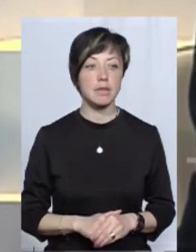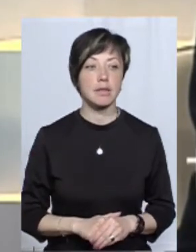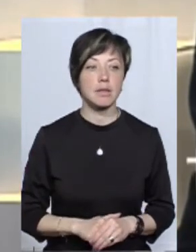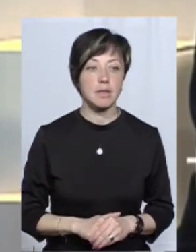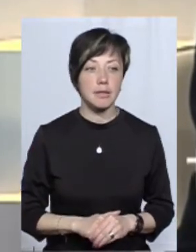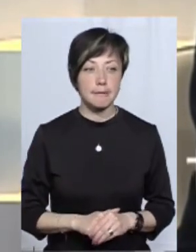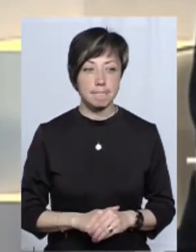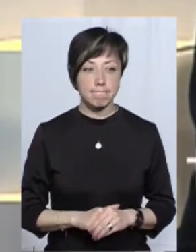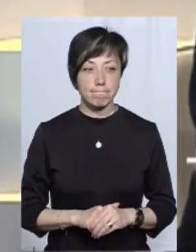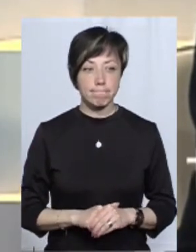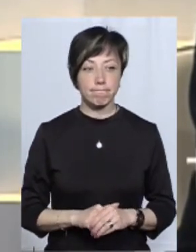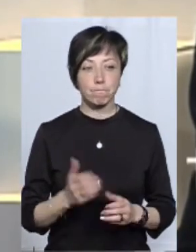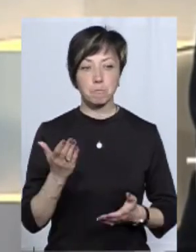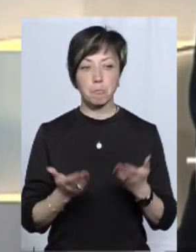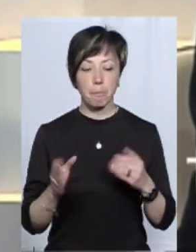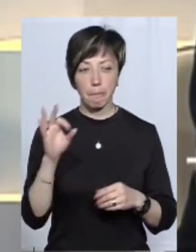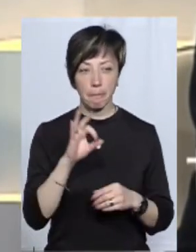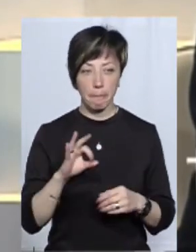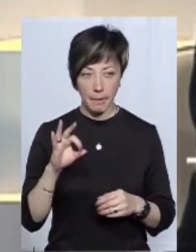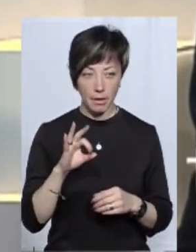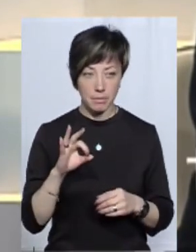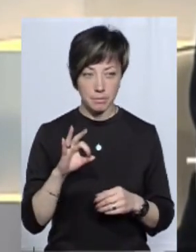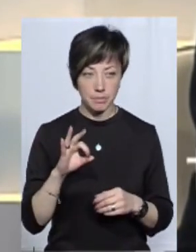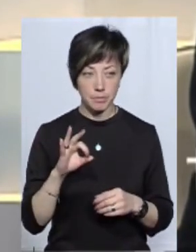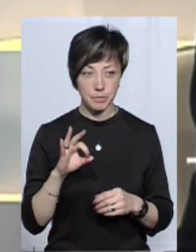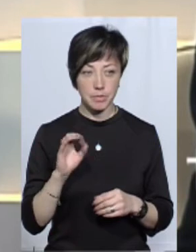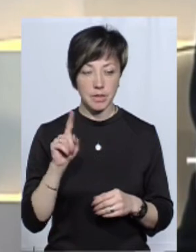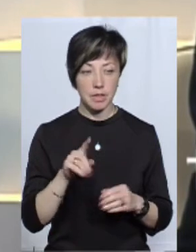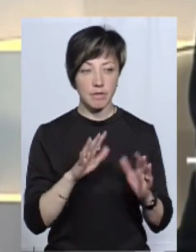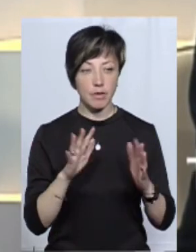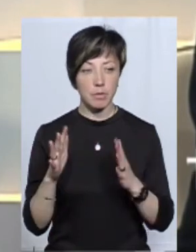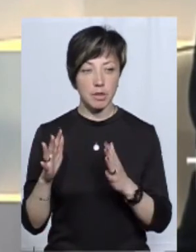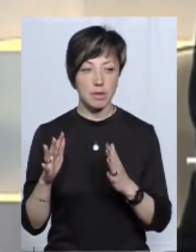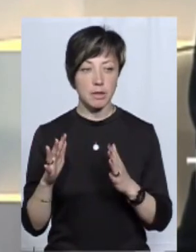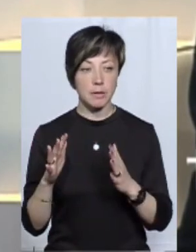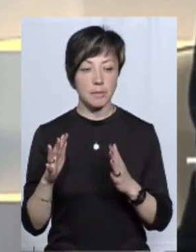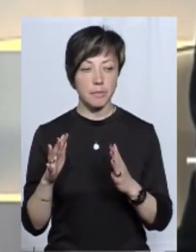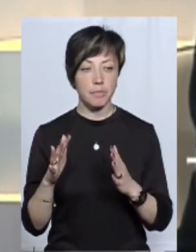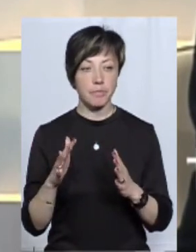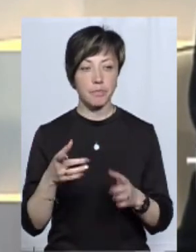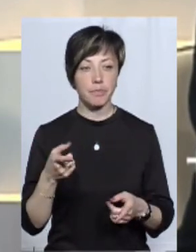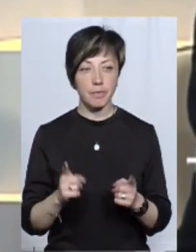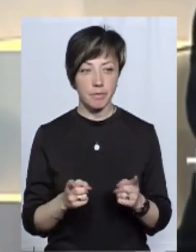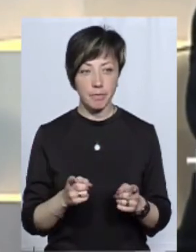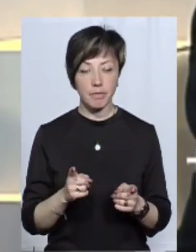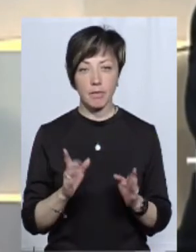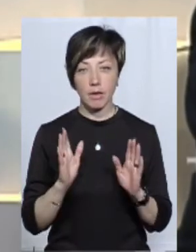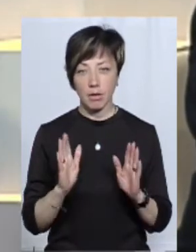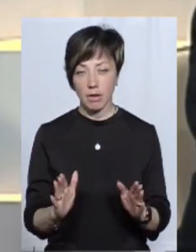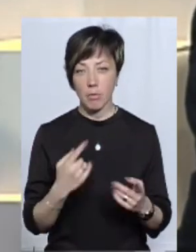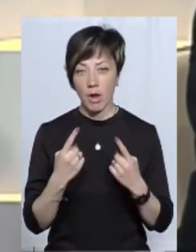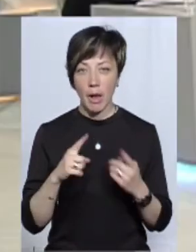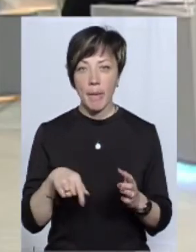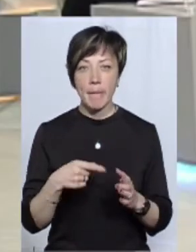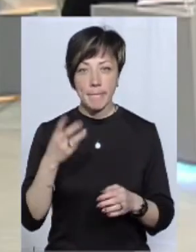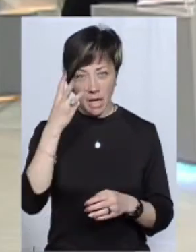яка розміщується в Борисполі. Якщо мова йшла про саме ті випадки, тобто, звичайно, що ми… Хмельницьку поговоримо.